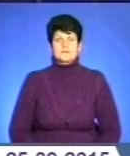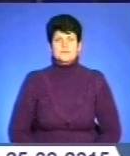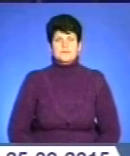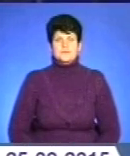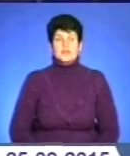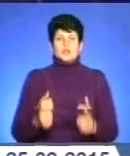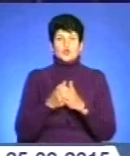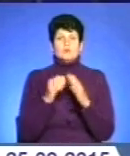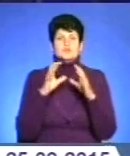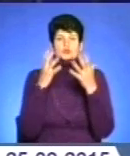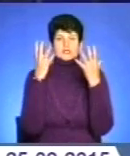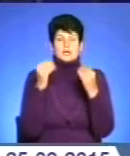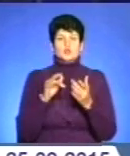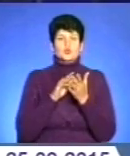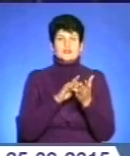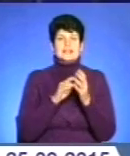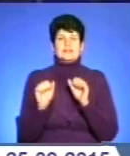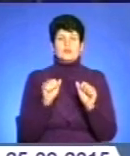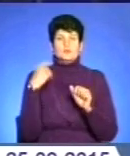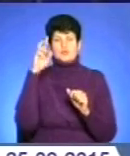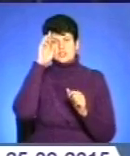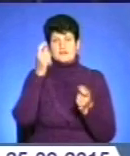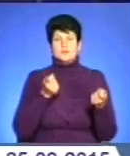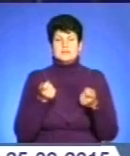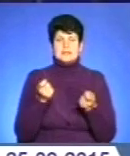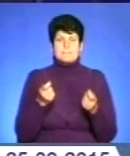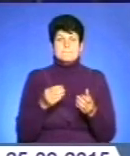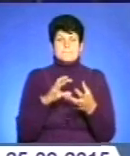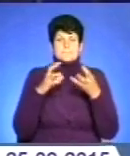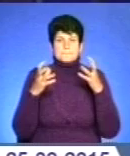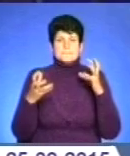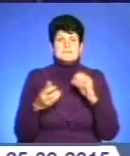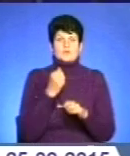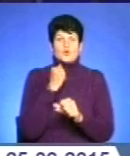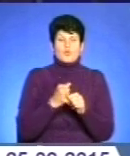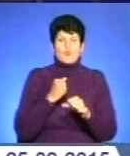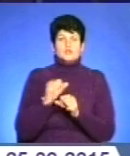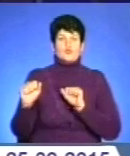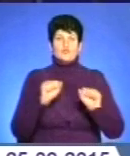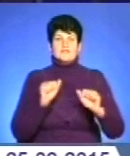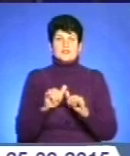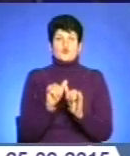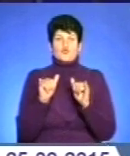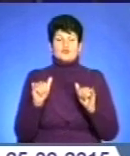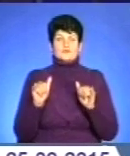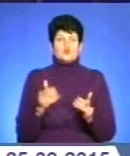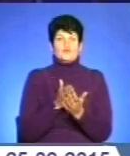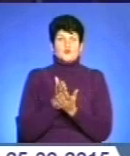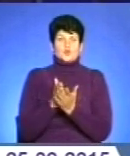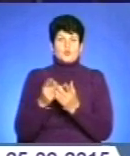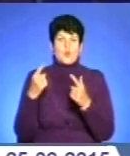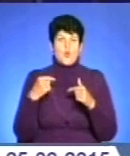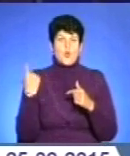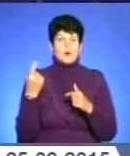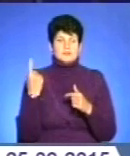До Міжнародного дня туризму керівники обласної державної адміністрації та обласної ради підбили підсумки роботи управління розтку туристичної інфраструктури в області.